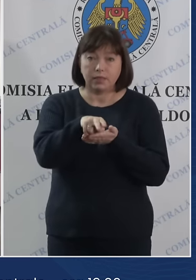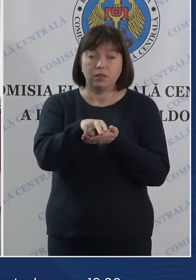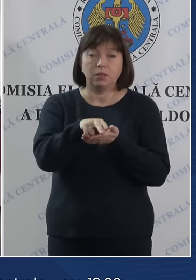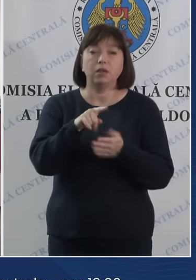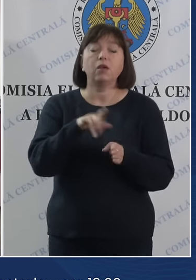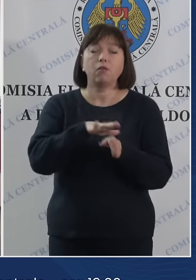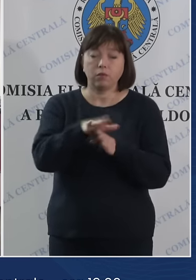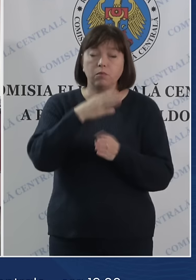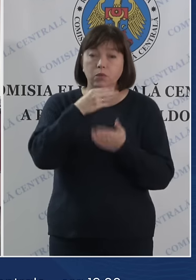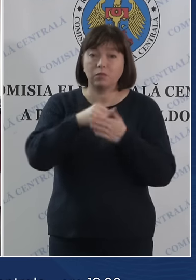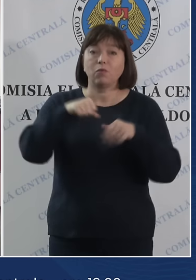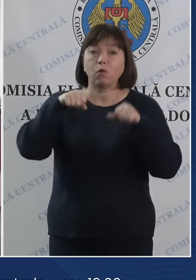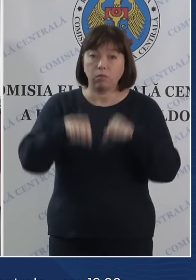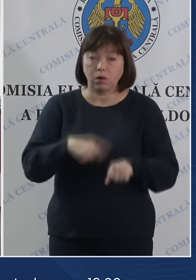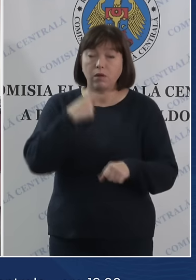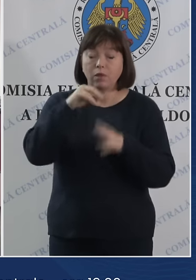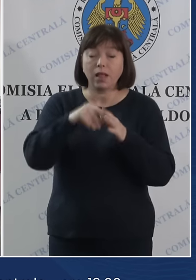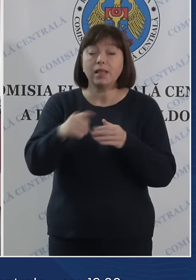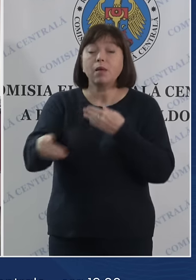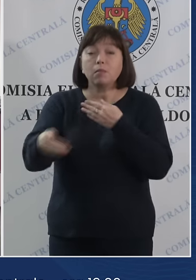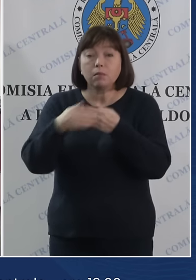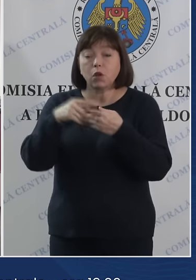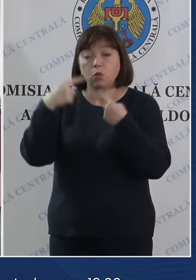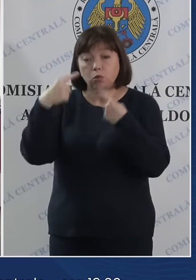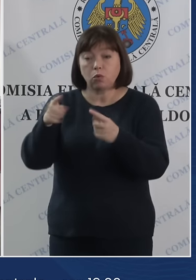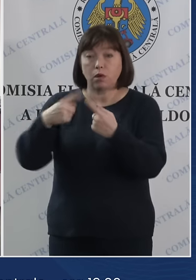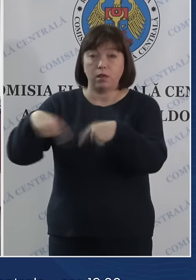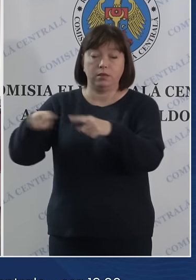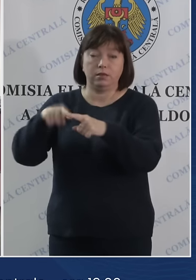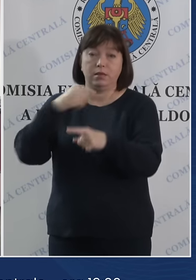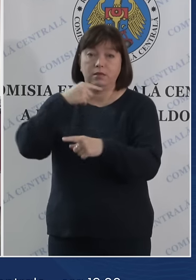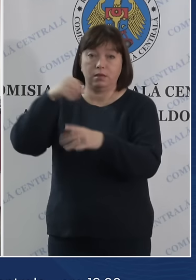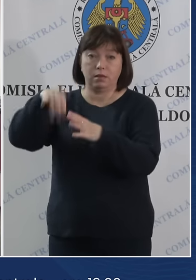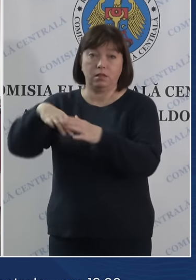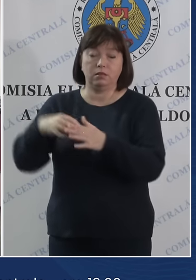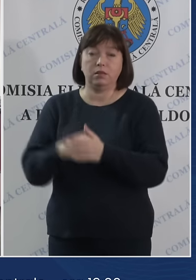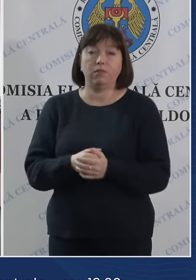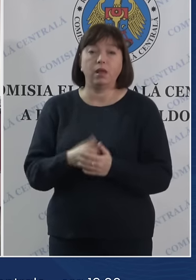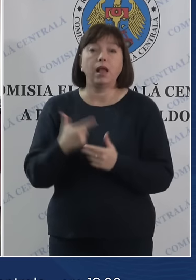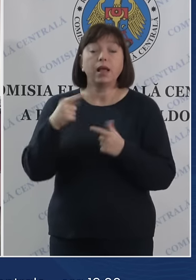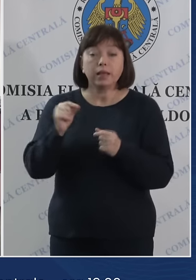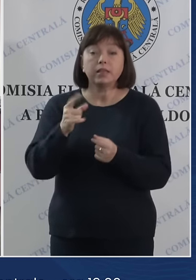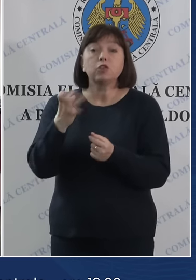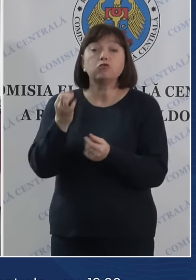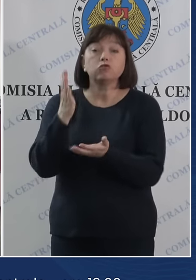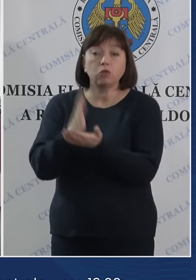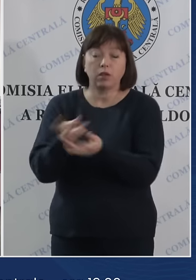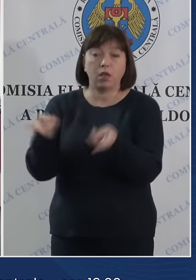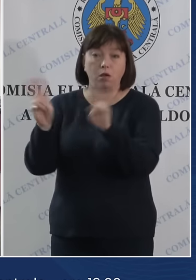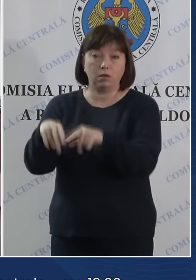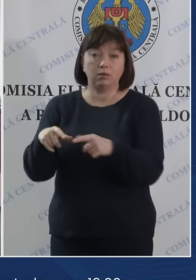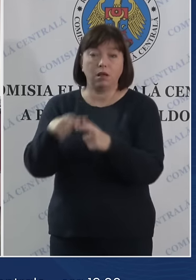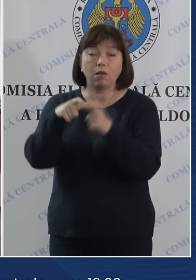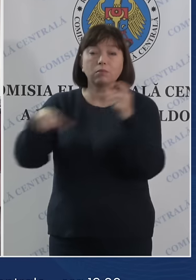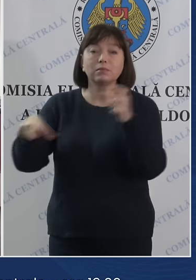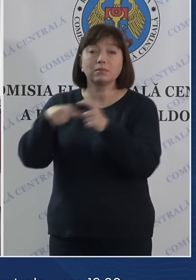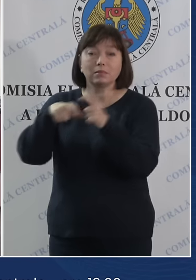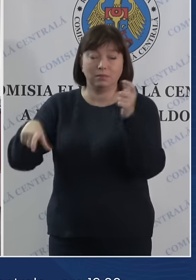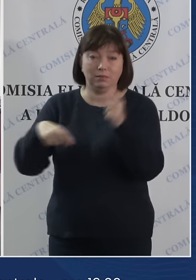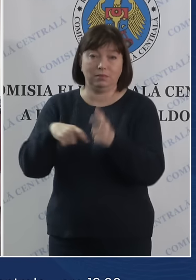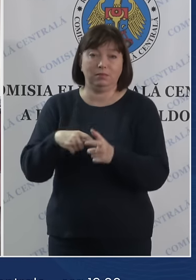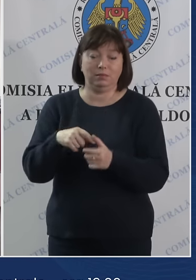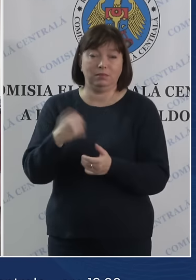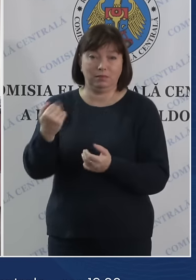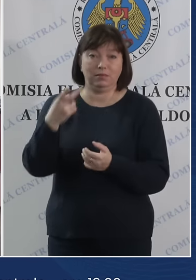exercite dreptul la vot la cea mai apropiată secție de votare, unde este disponibil un număr mai mare de